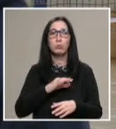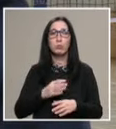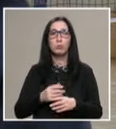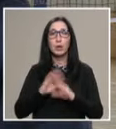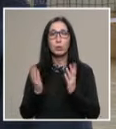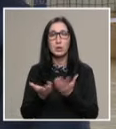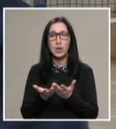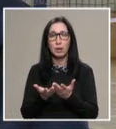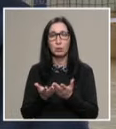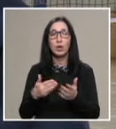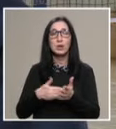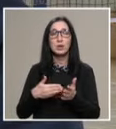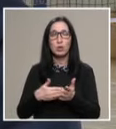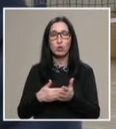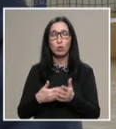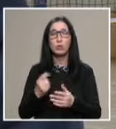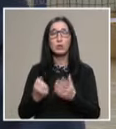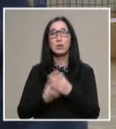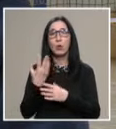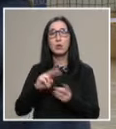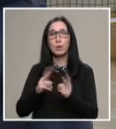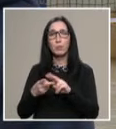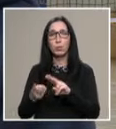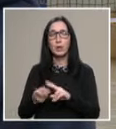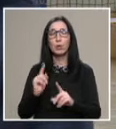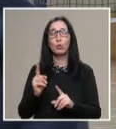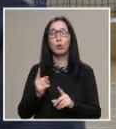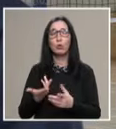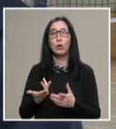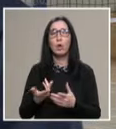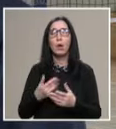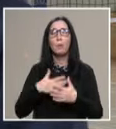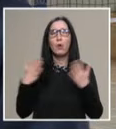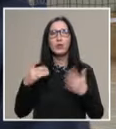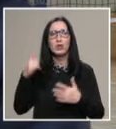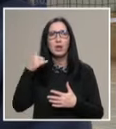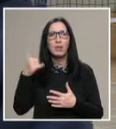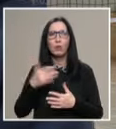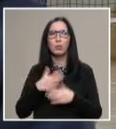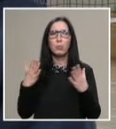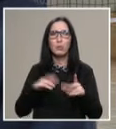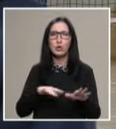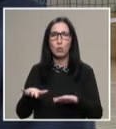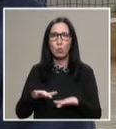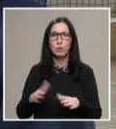цяло. Защото с новите промени, които се случват в обществото, повече телефони, повече компютери,